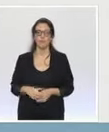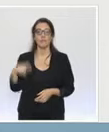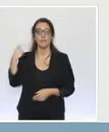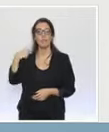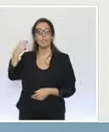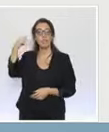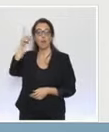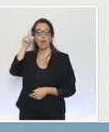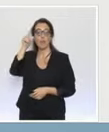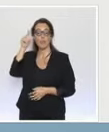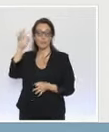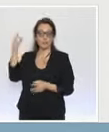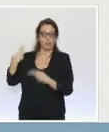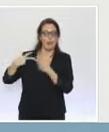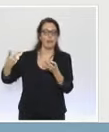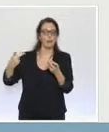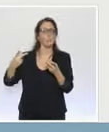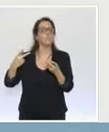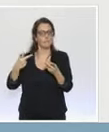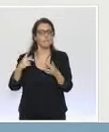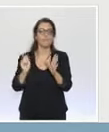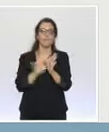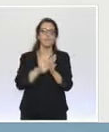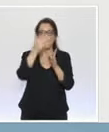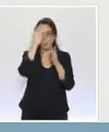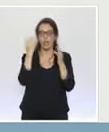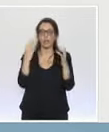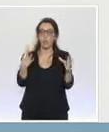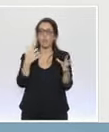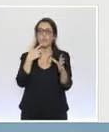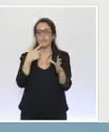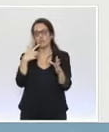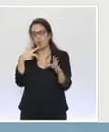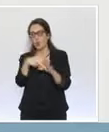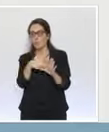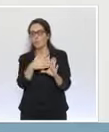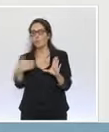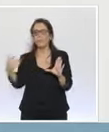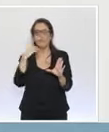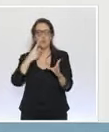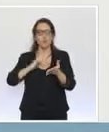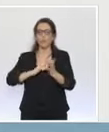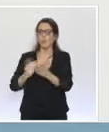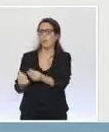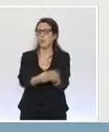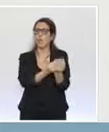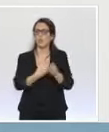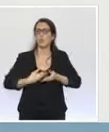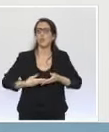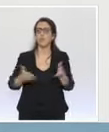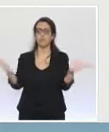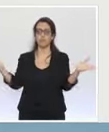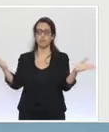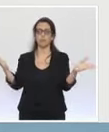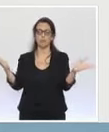ouvrirons progressivement, à partir du printemps, la vaccination à l'ensemble de la population. Ce sera la phase trois